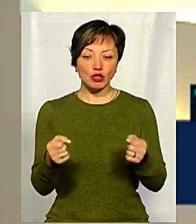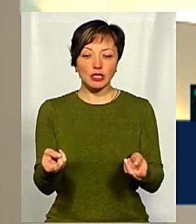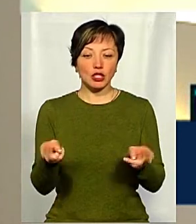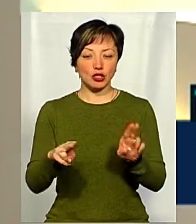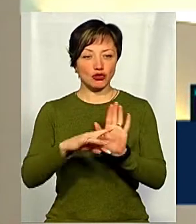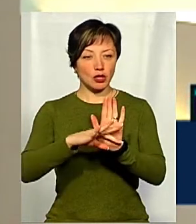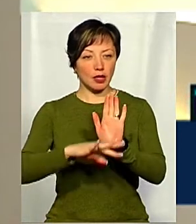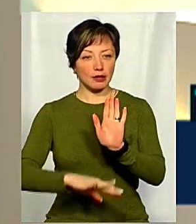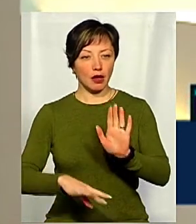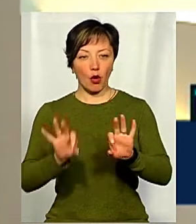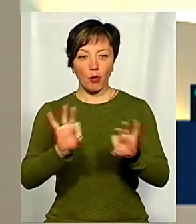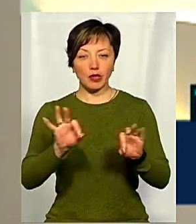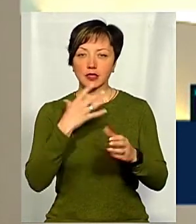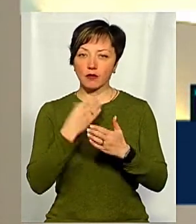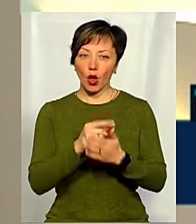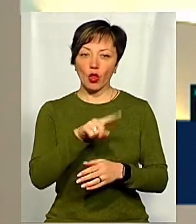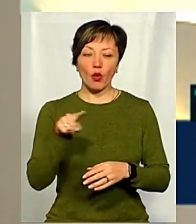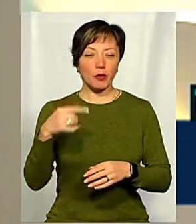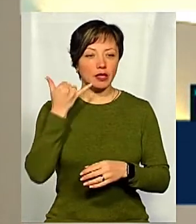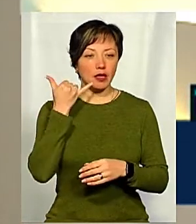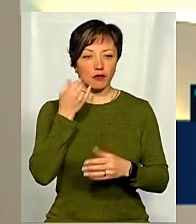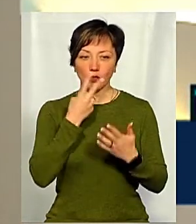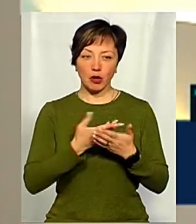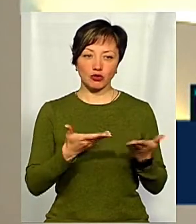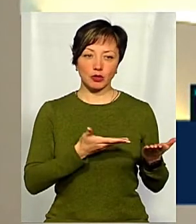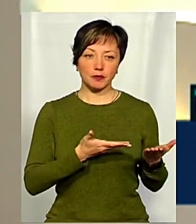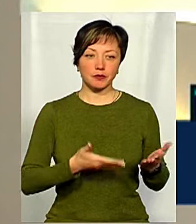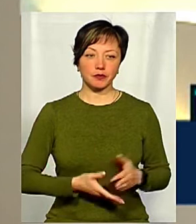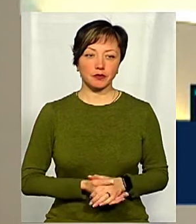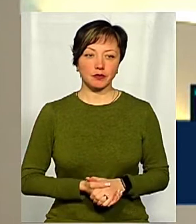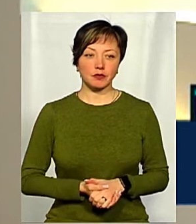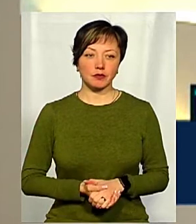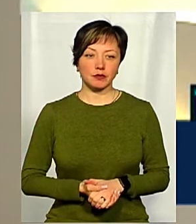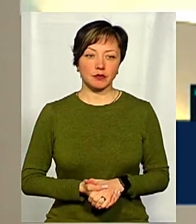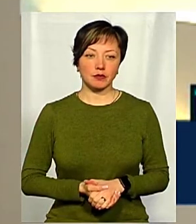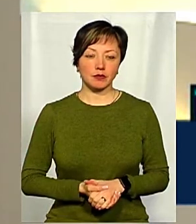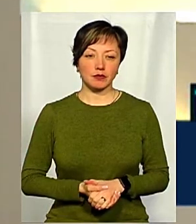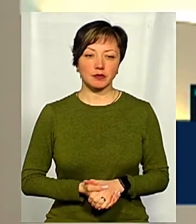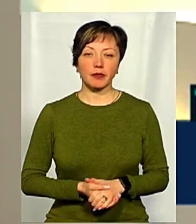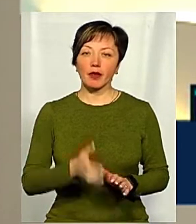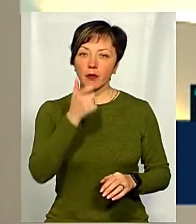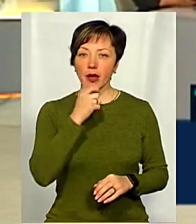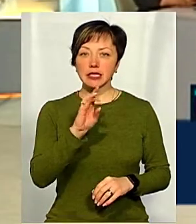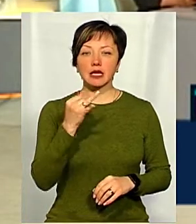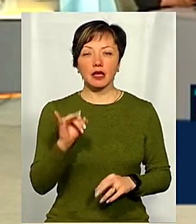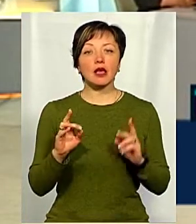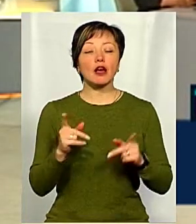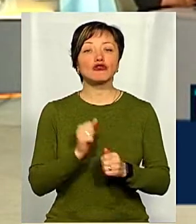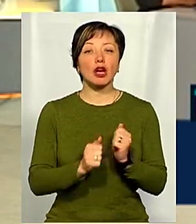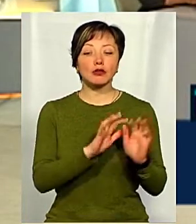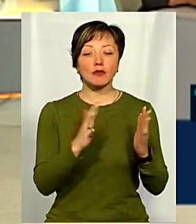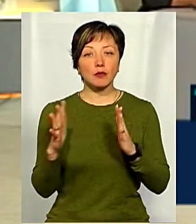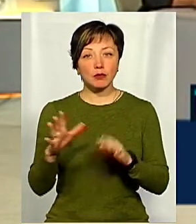залишати свої коментарі. Номер студійного телефона ви бачите на екрані. Пане Сергію, як часто